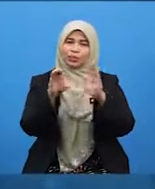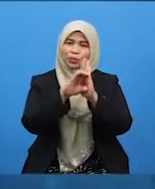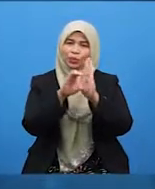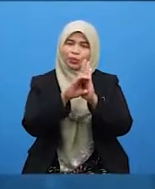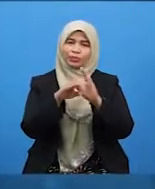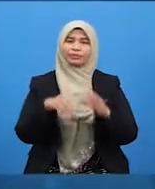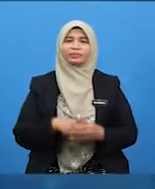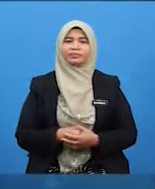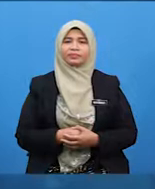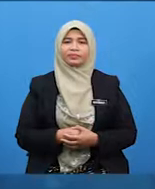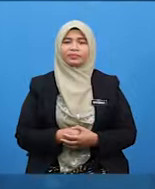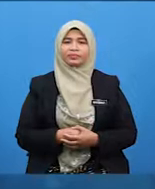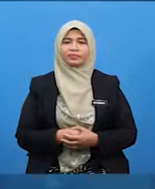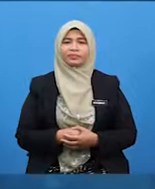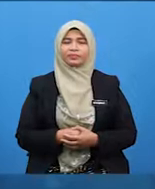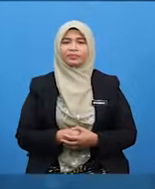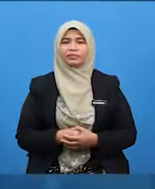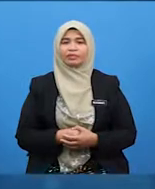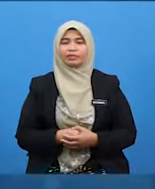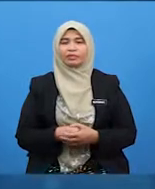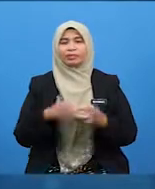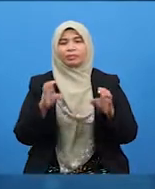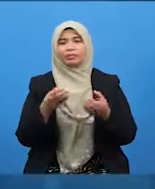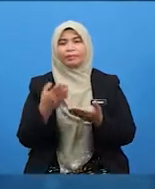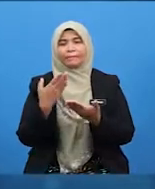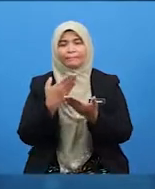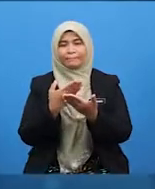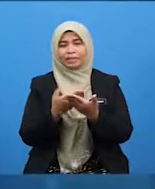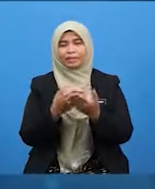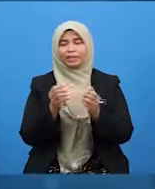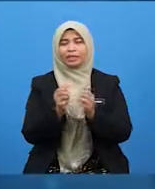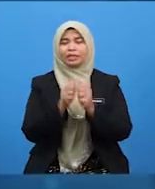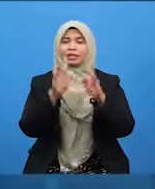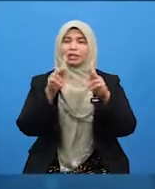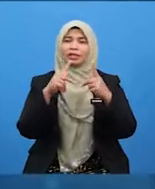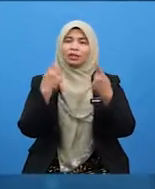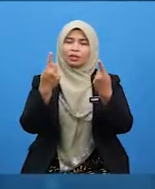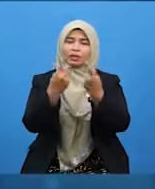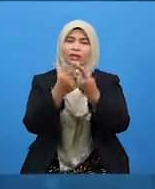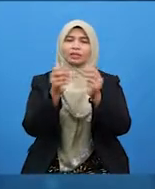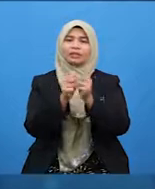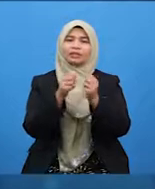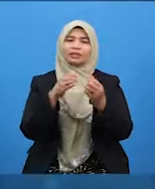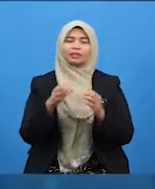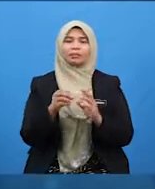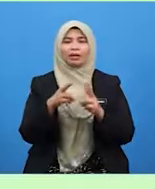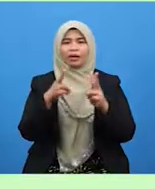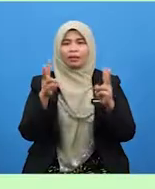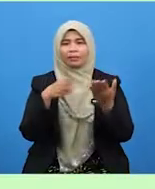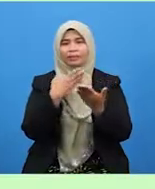menyantuni mereka, ahli keluarga kita, dengan sebaik-baiknya.